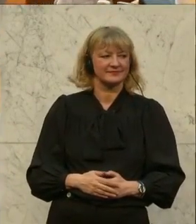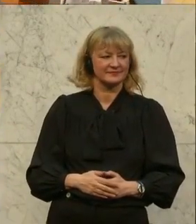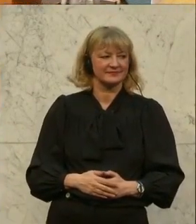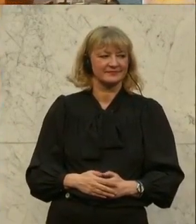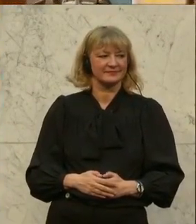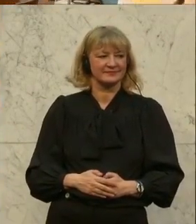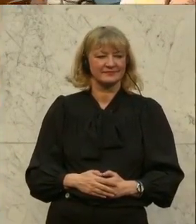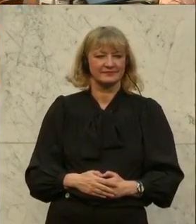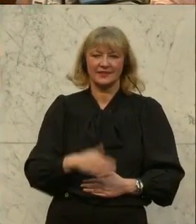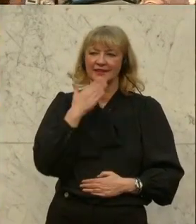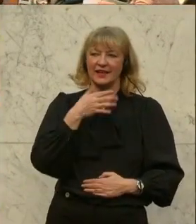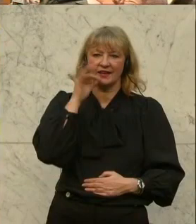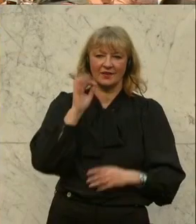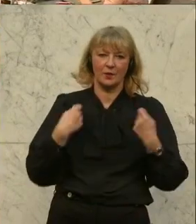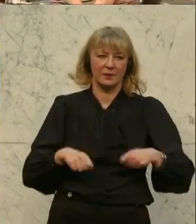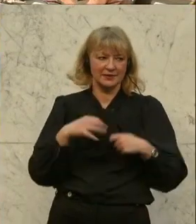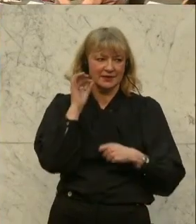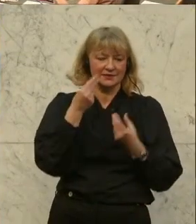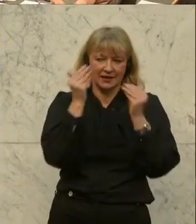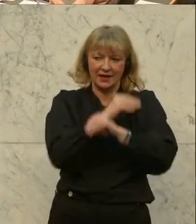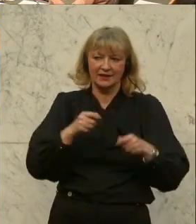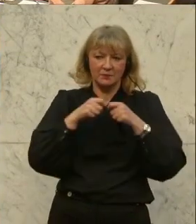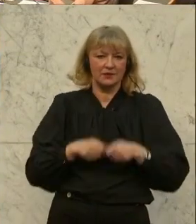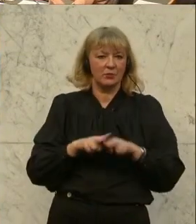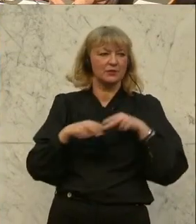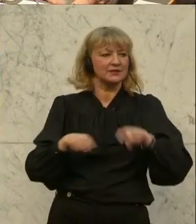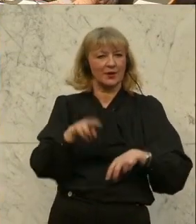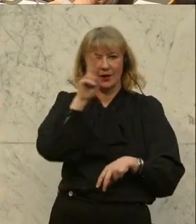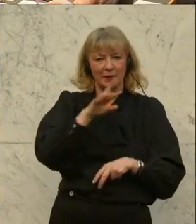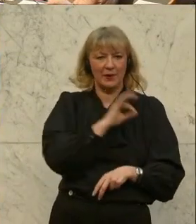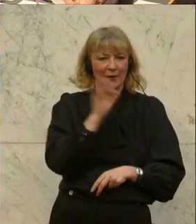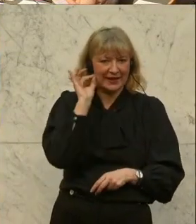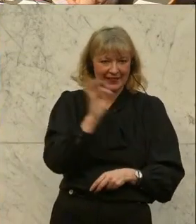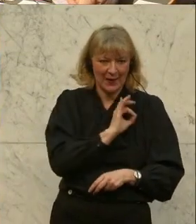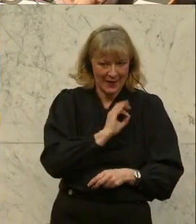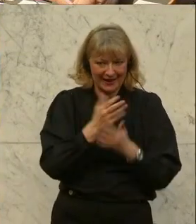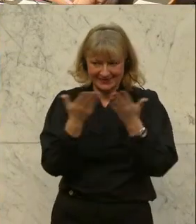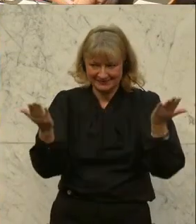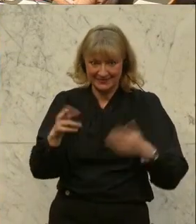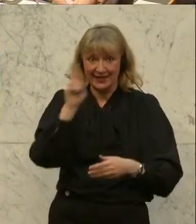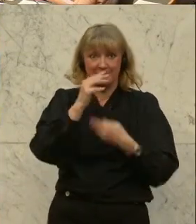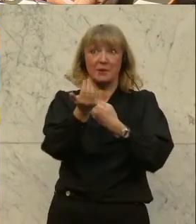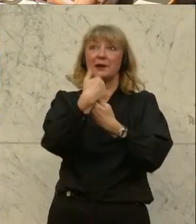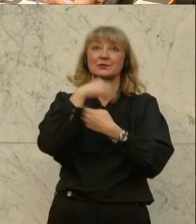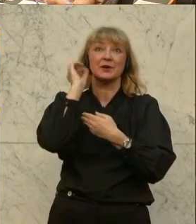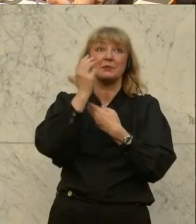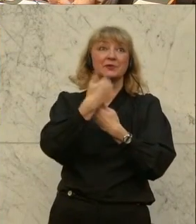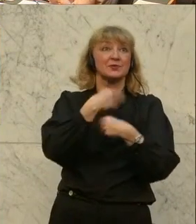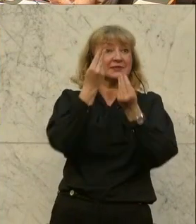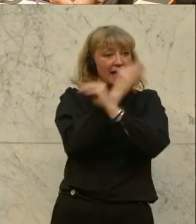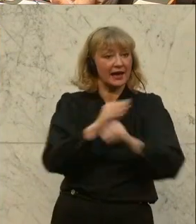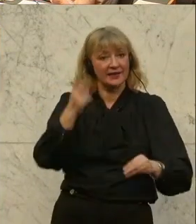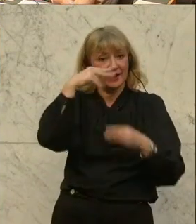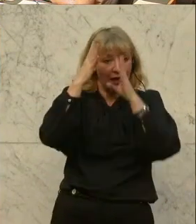den Grünen, Lukas Hammer. Sehr geehrte Mitglieder der Bundesregierung, liebe Kolleginnen und Kollegen, liebe Besucherinnen und Besucher, sehr geehrte